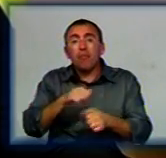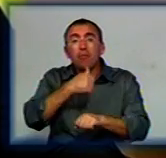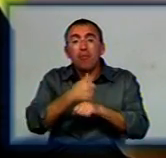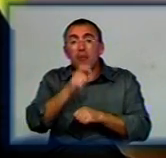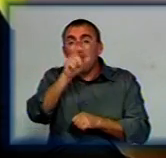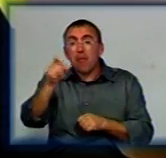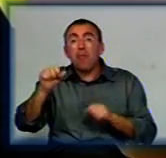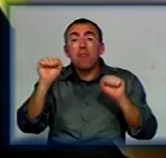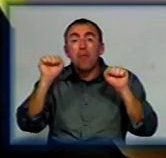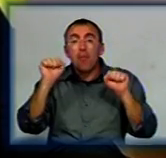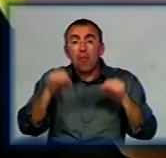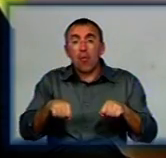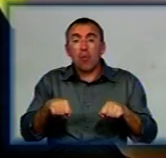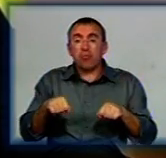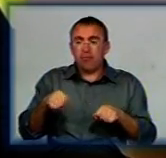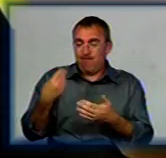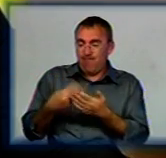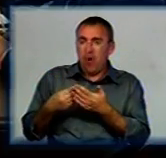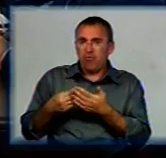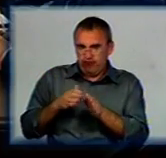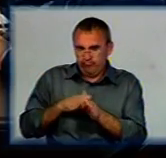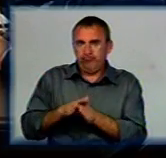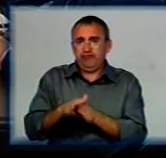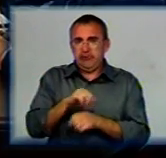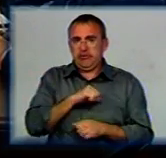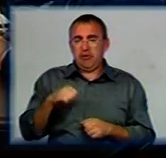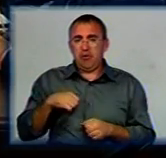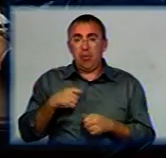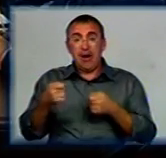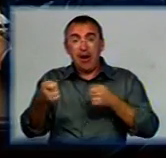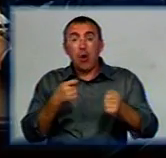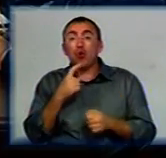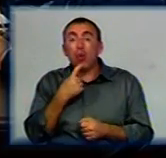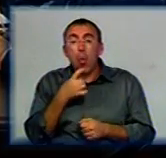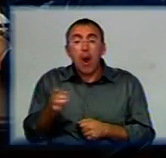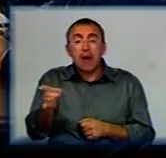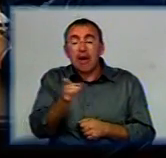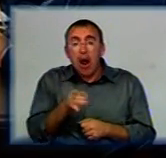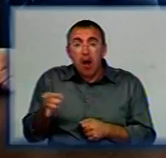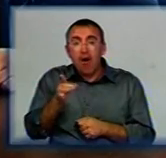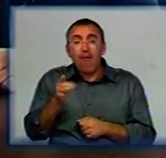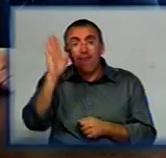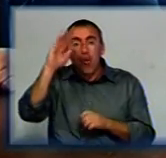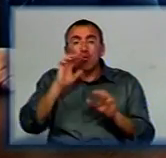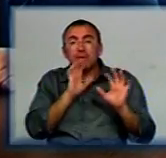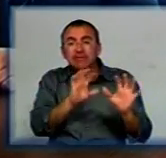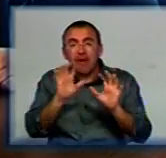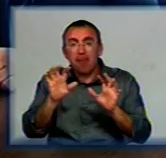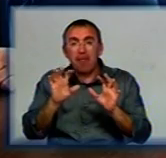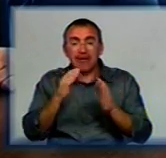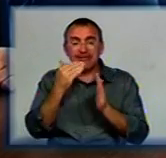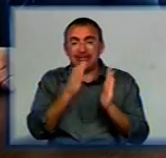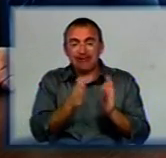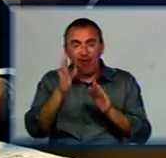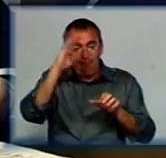мешканці змогли це потягнути фінансово самі. У керівника Долинського району головне питання водозабезпечення будівництва системи